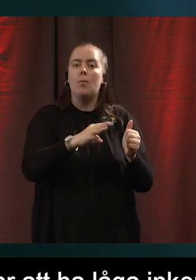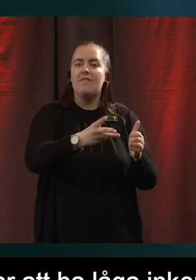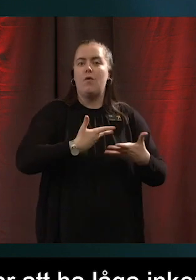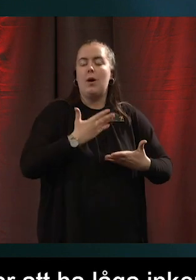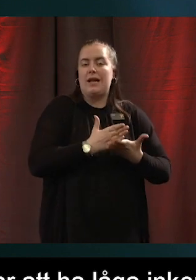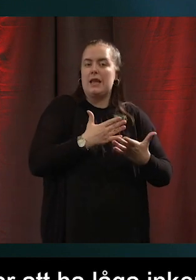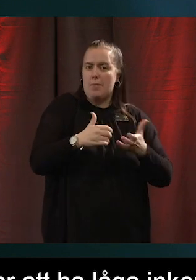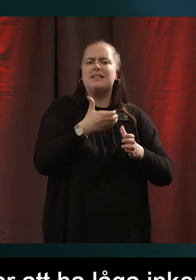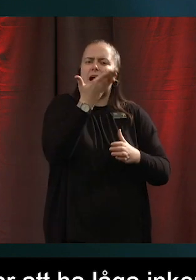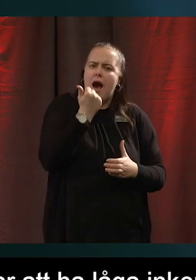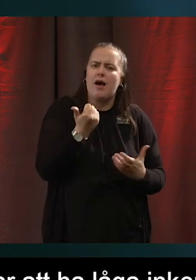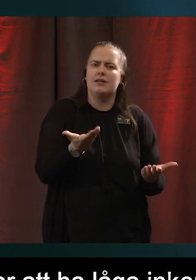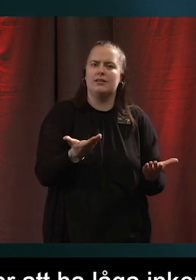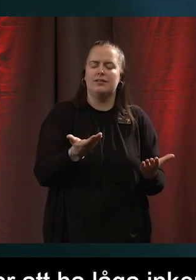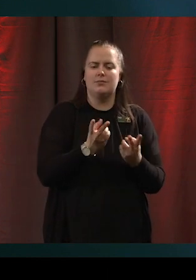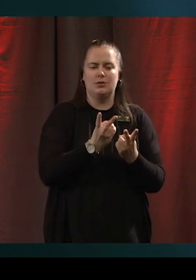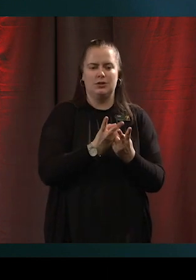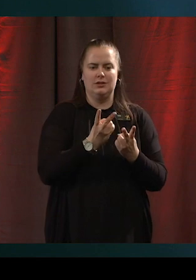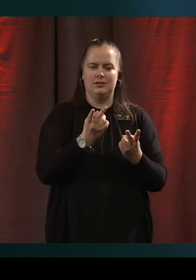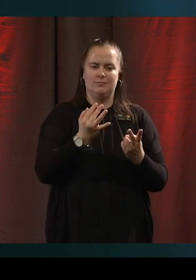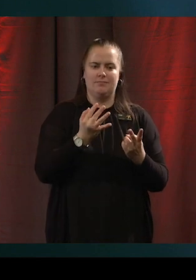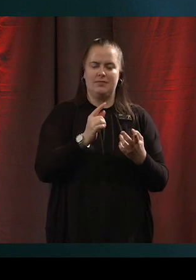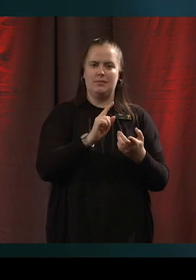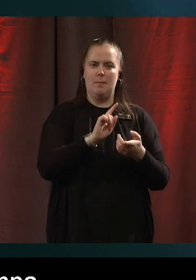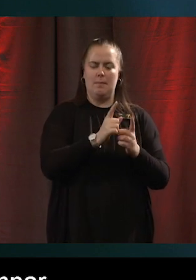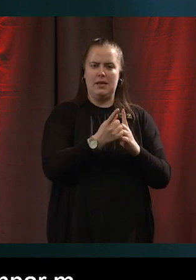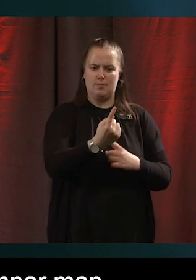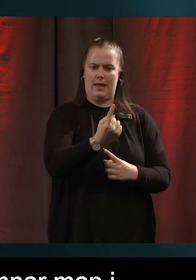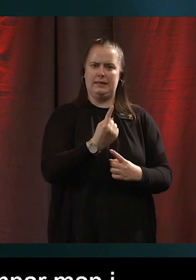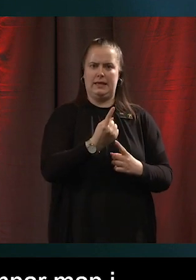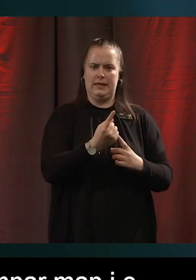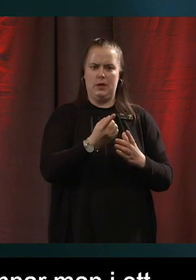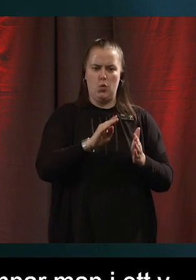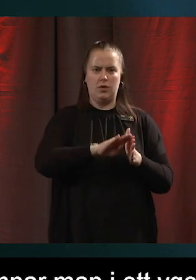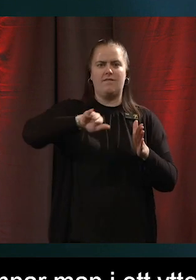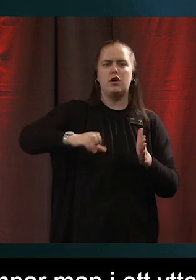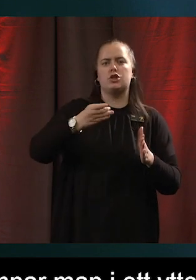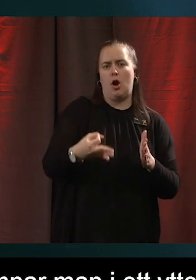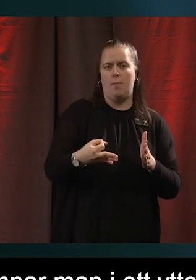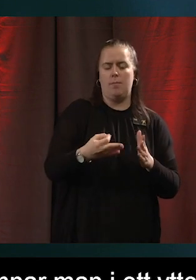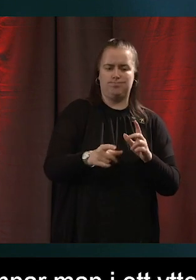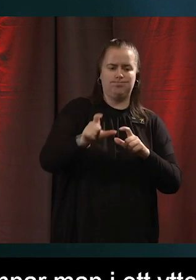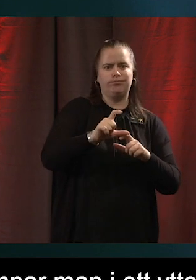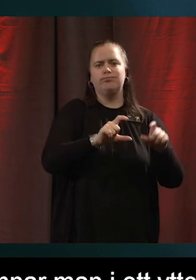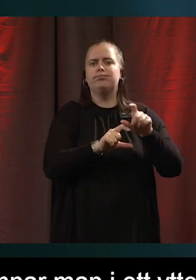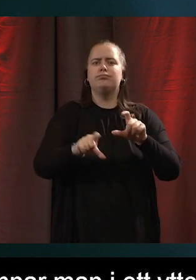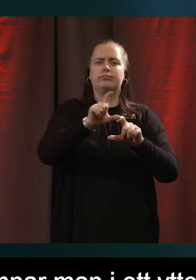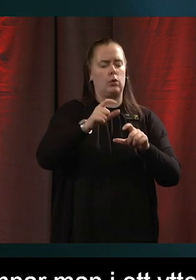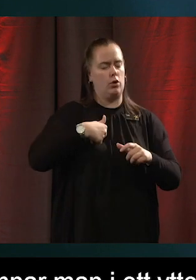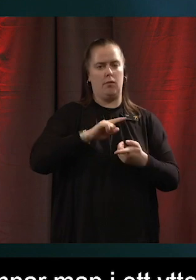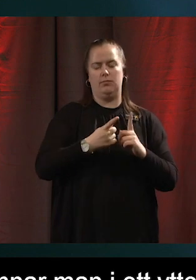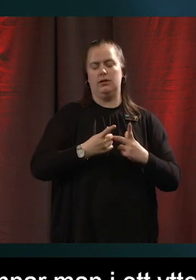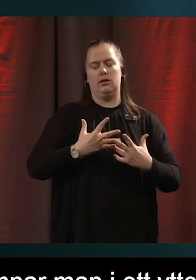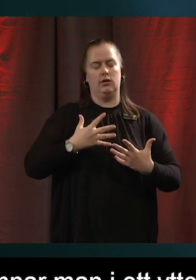glider man ju liksom in i ett ytterligare utanförskap. Och så vidare. Man blir ju vansinnig när man tänker på det.